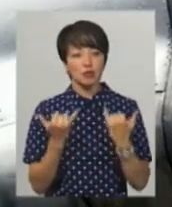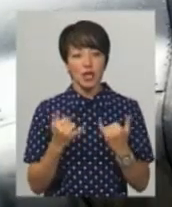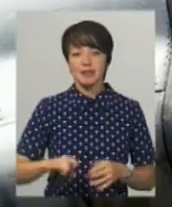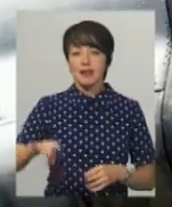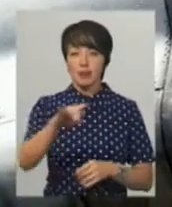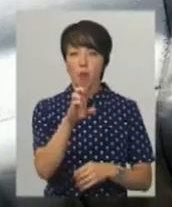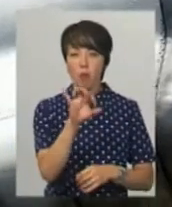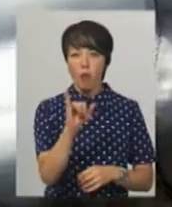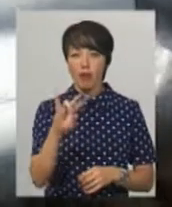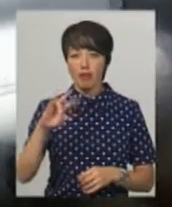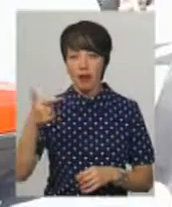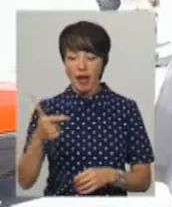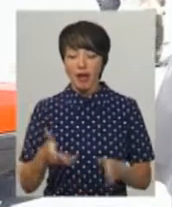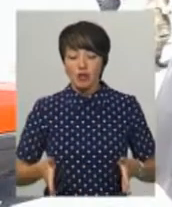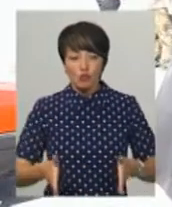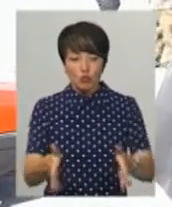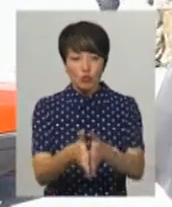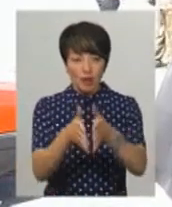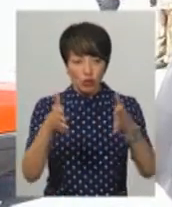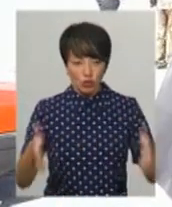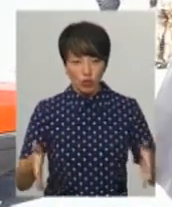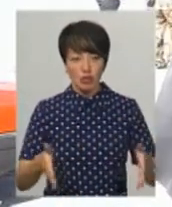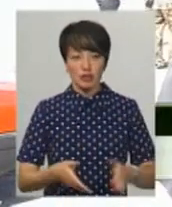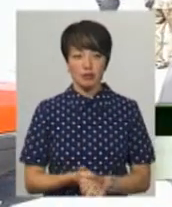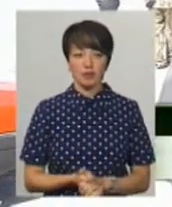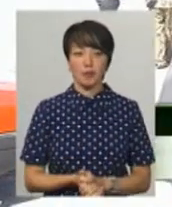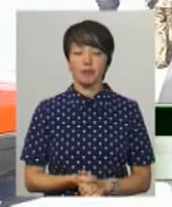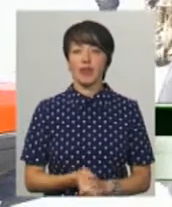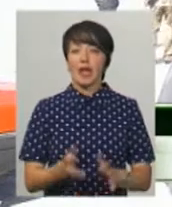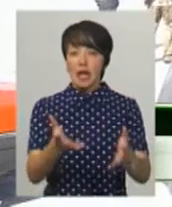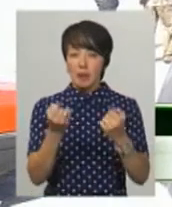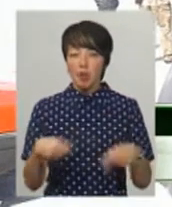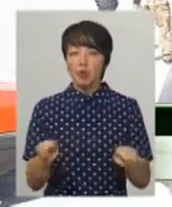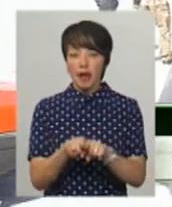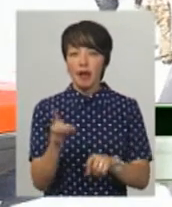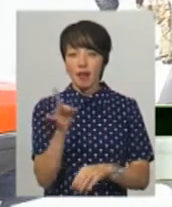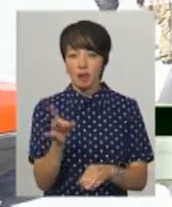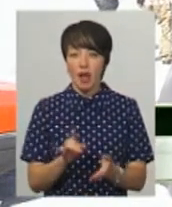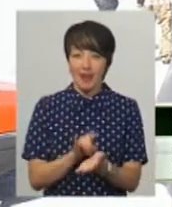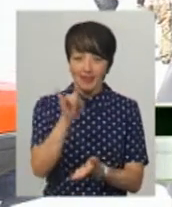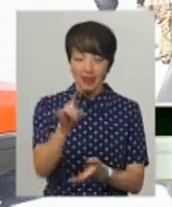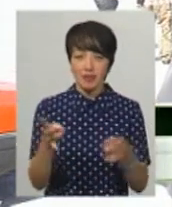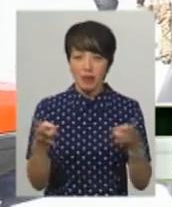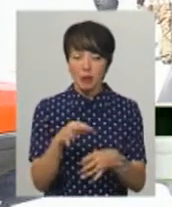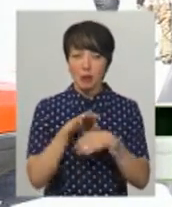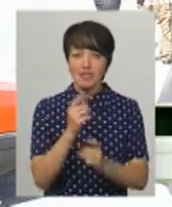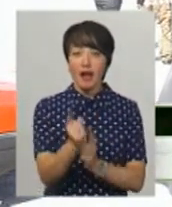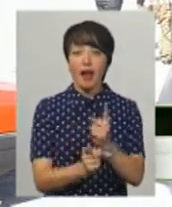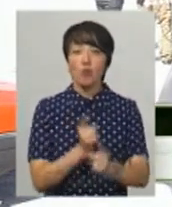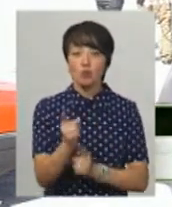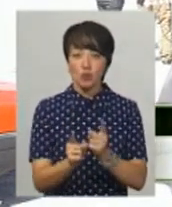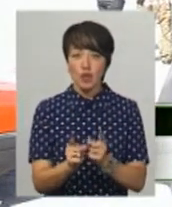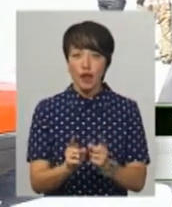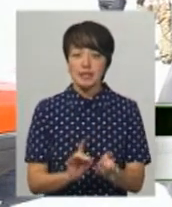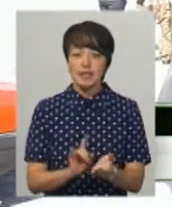«Боїнг», злітно-посадкову смугу треба розширяти. Для прийому таких класу літаків нам необхідно провести реконструюці злітно